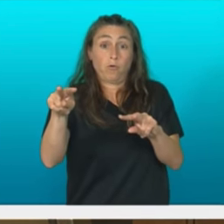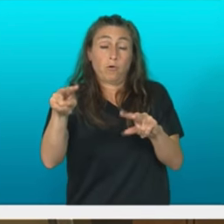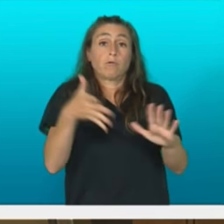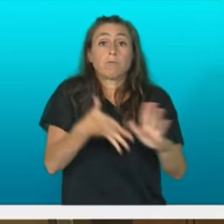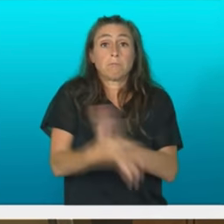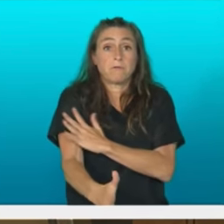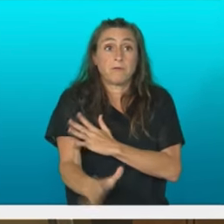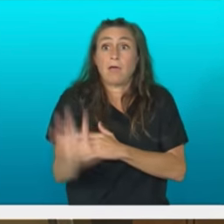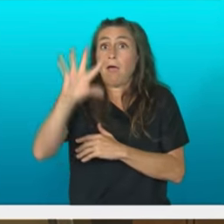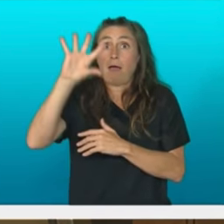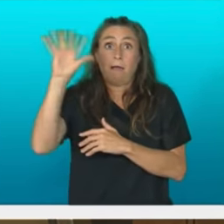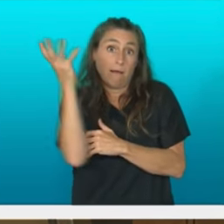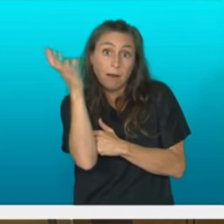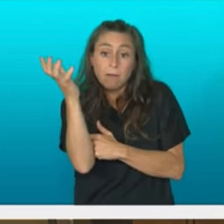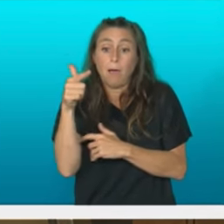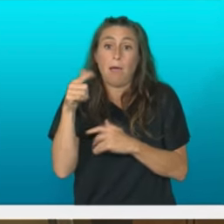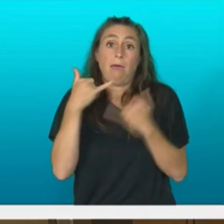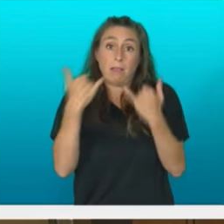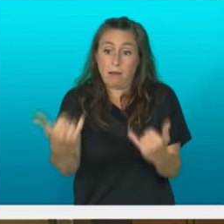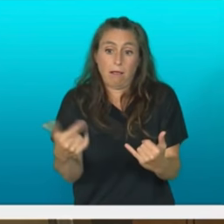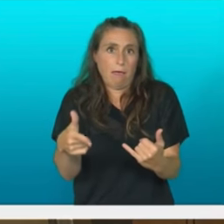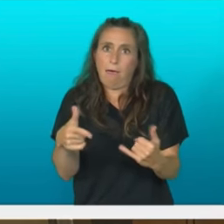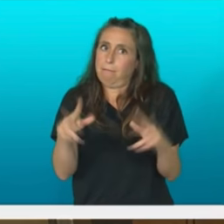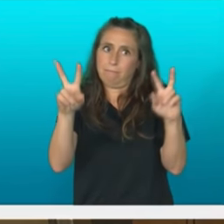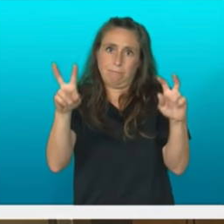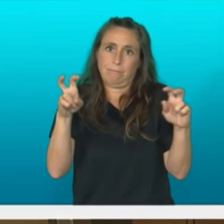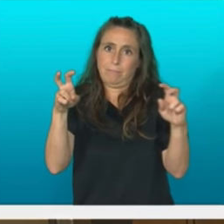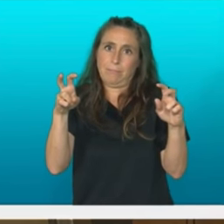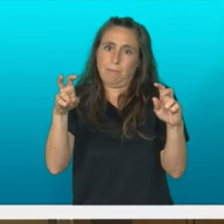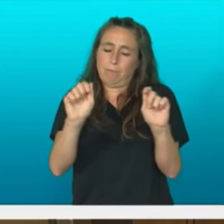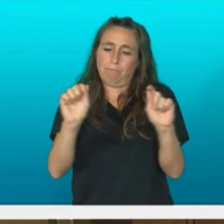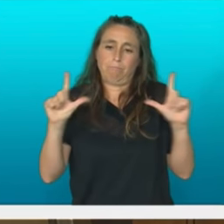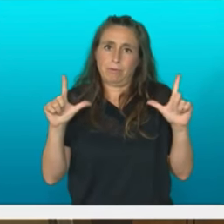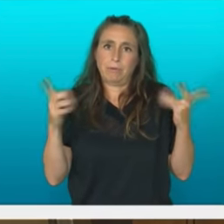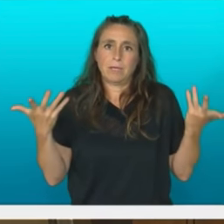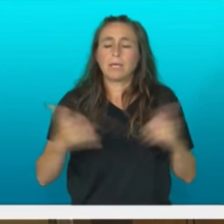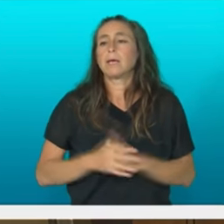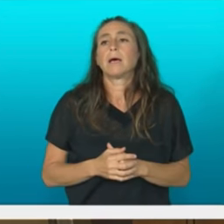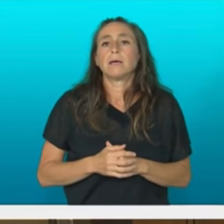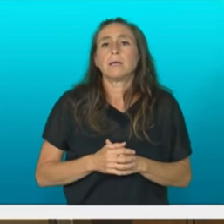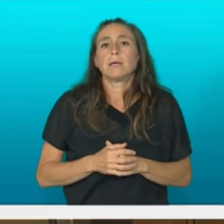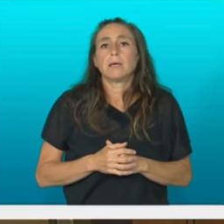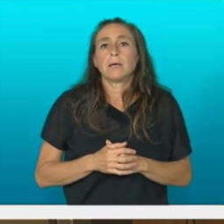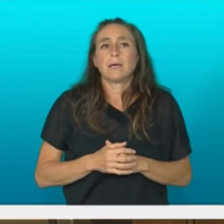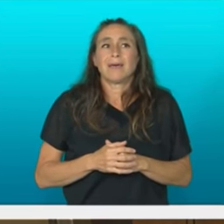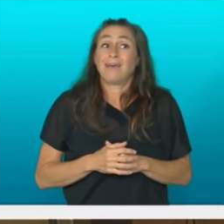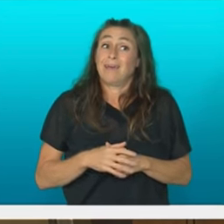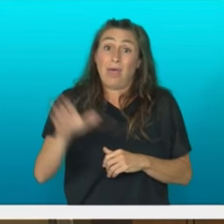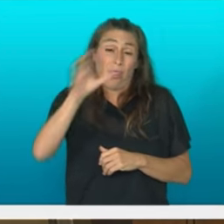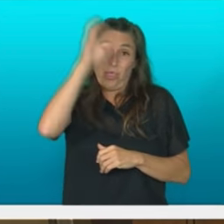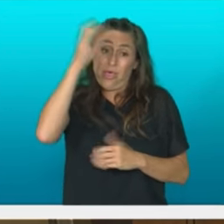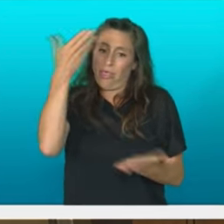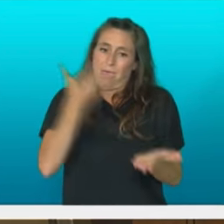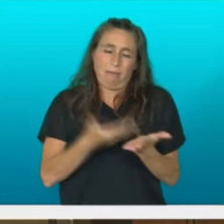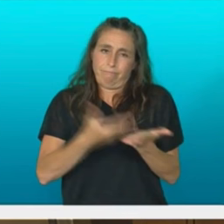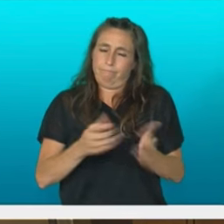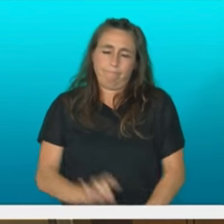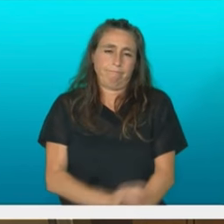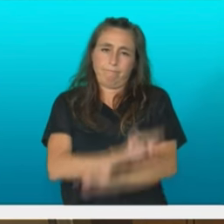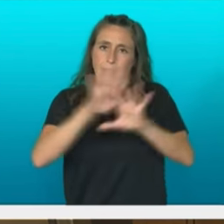energias sakonitzekin beharrean gaude. Evidentzia zientifikoak dudazkan pokoak dira eta bizitzunari garen